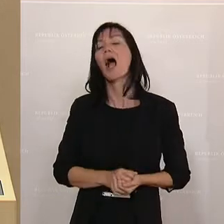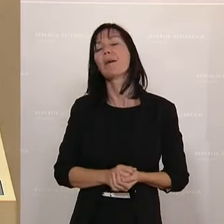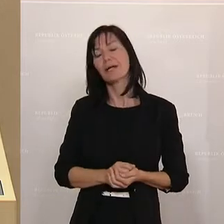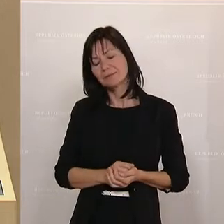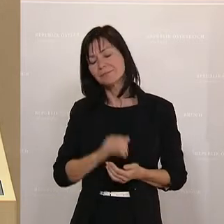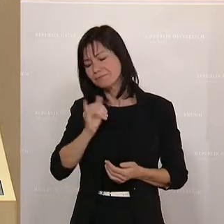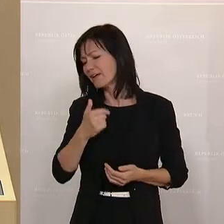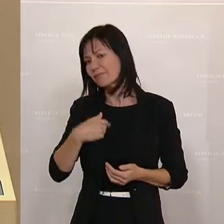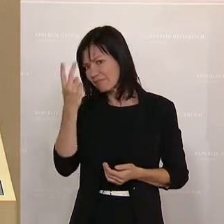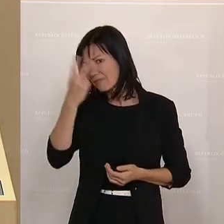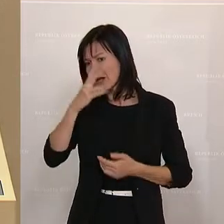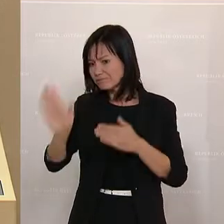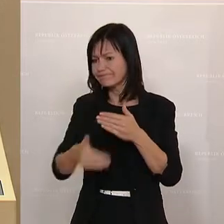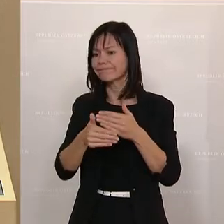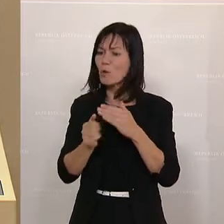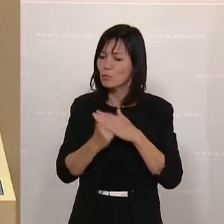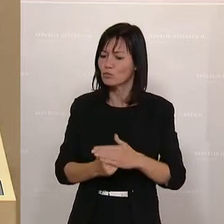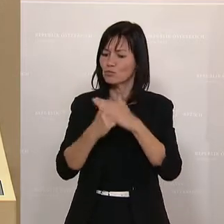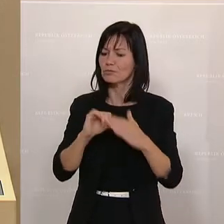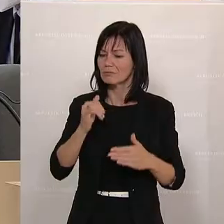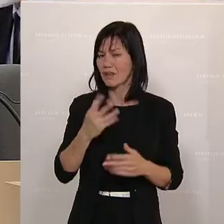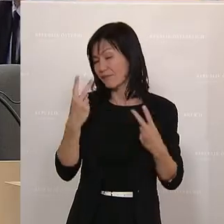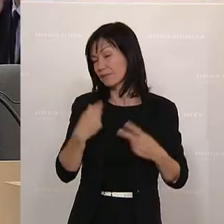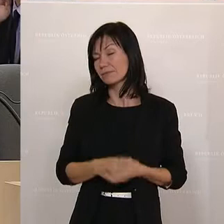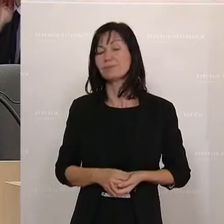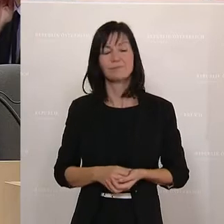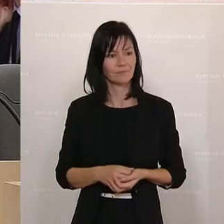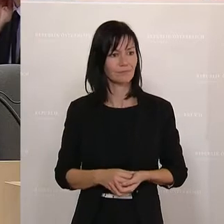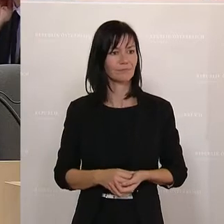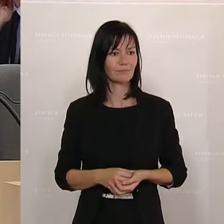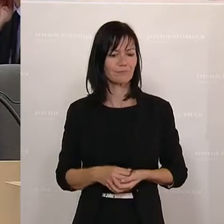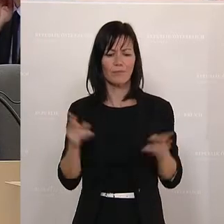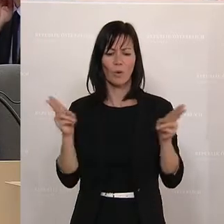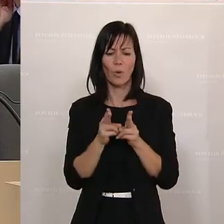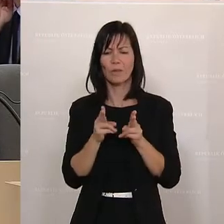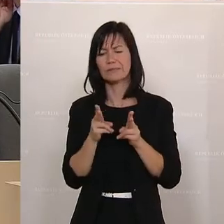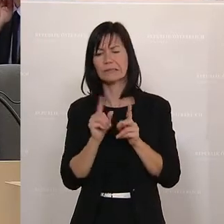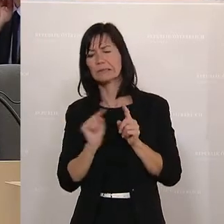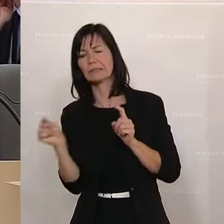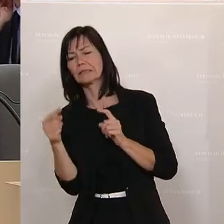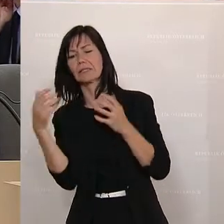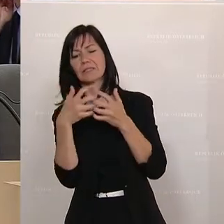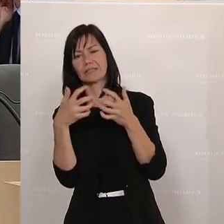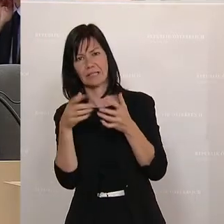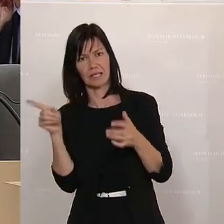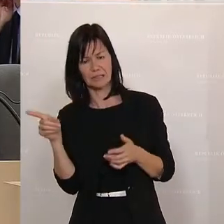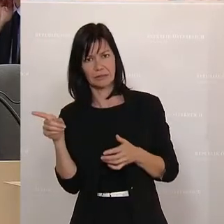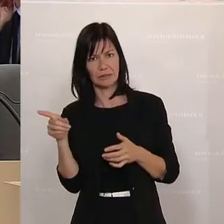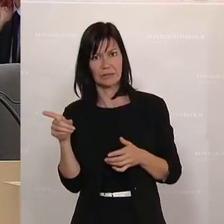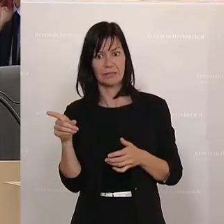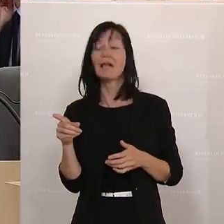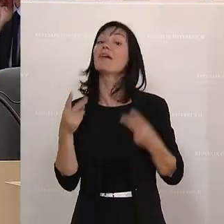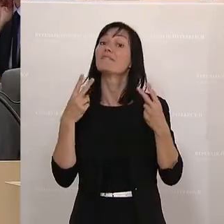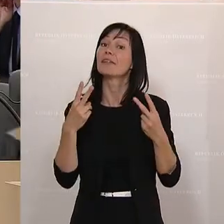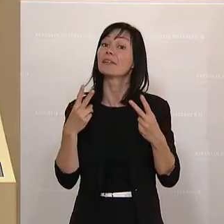mit an Bord und das ist ein sehr wichtiges Vorhaben. Aber kurz ein kleiner Exkurs. Es ist grundsätzlich extrem wichtig, dass